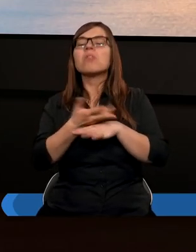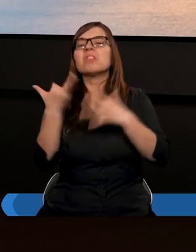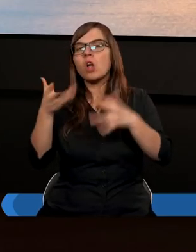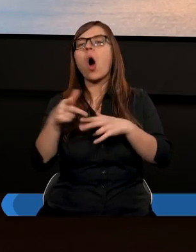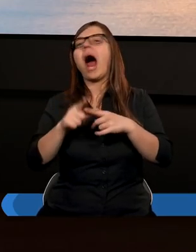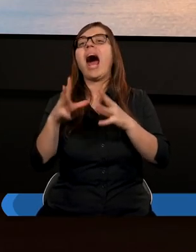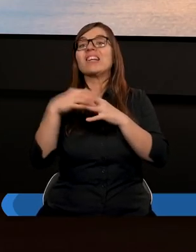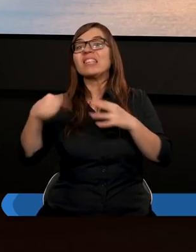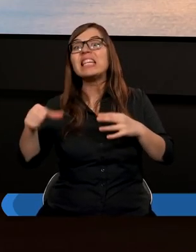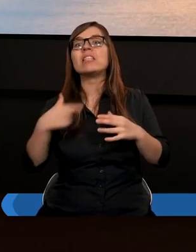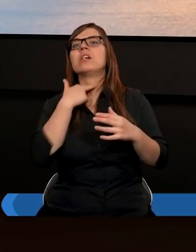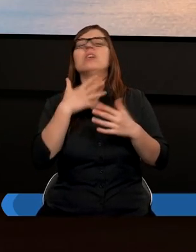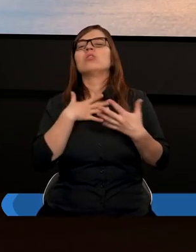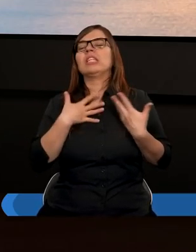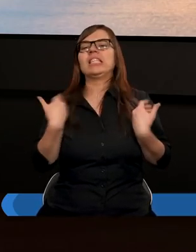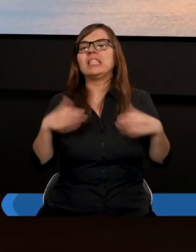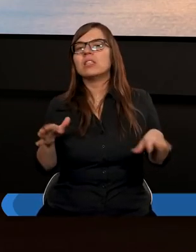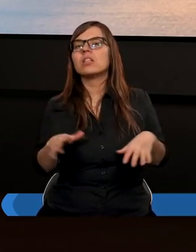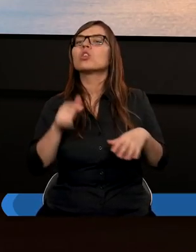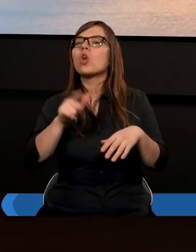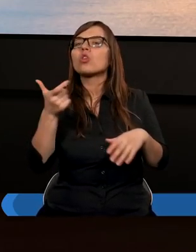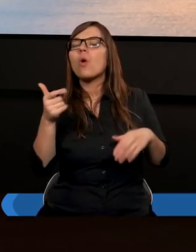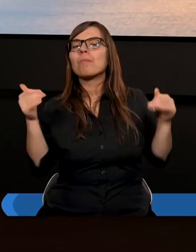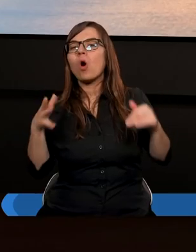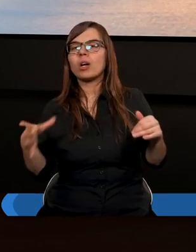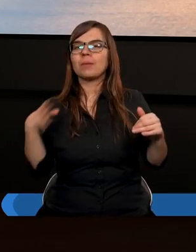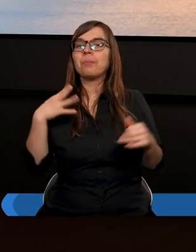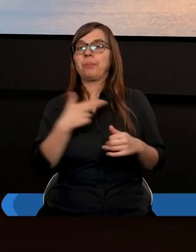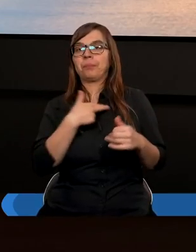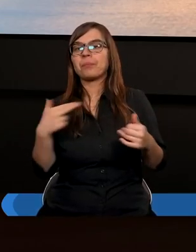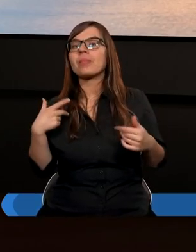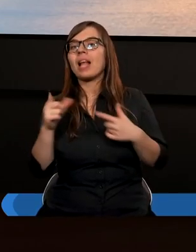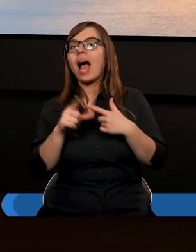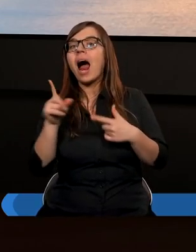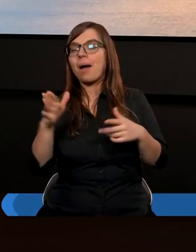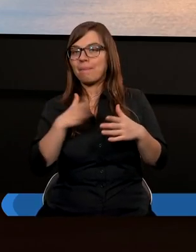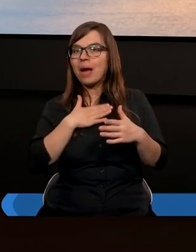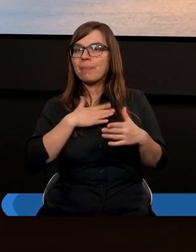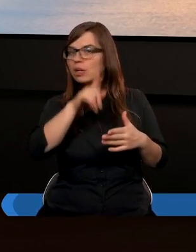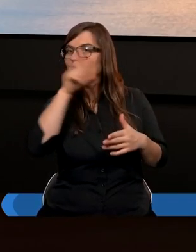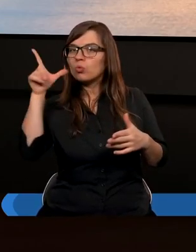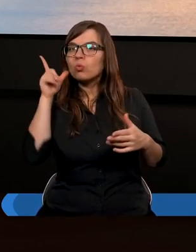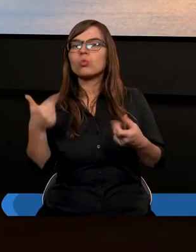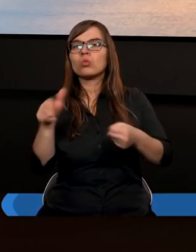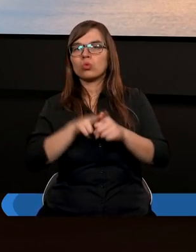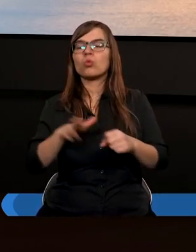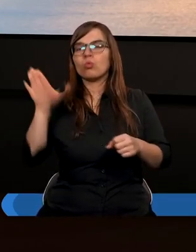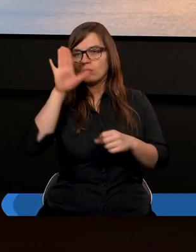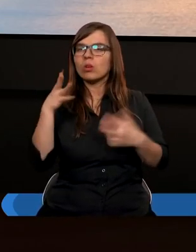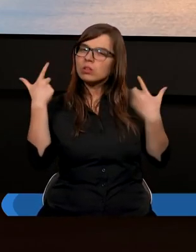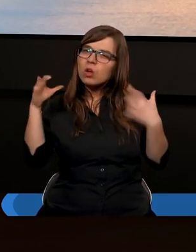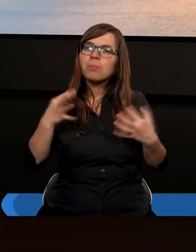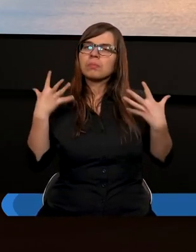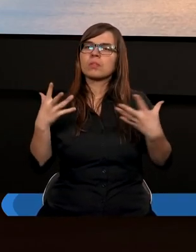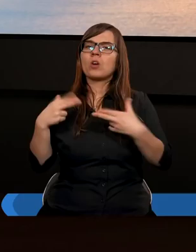I przez to może być nas mniej, ale za to mamy ludzi, którzy są Bogu oddani.